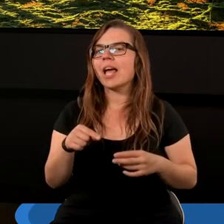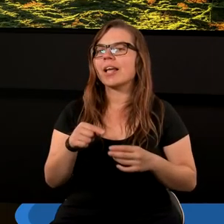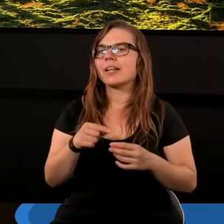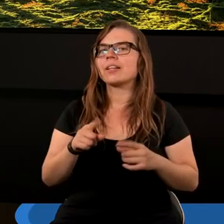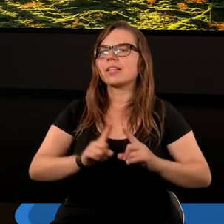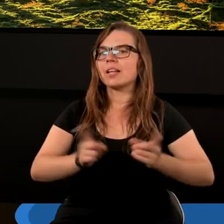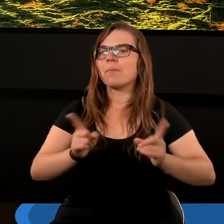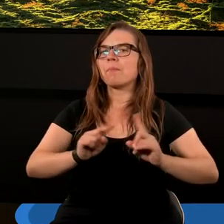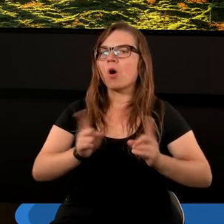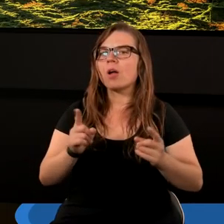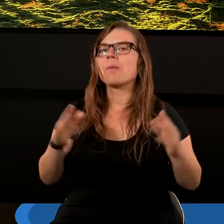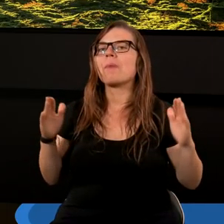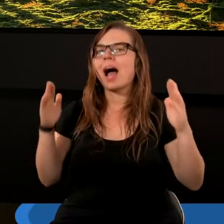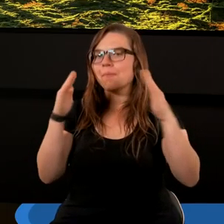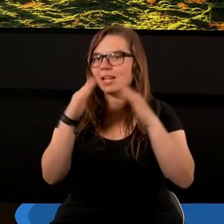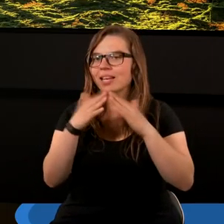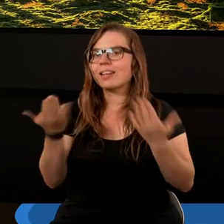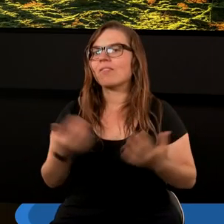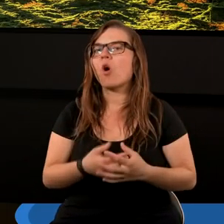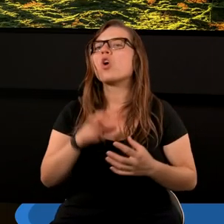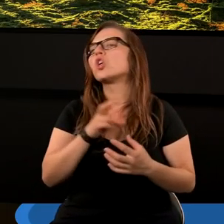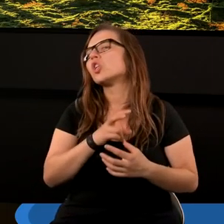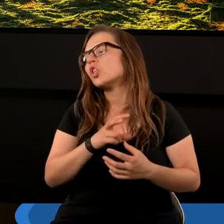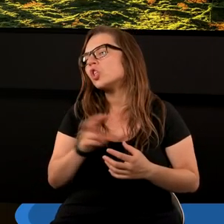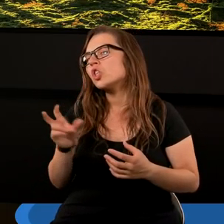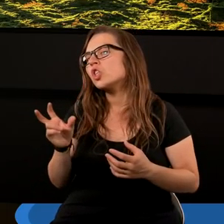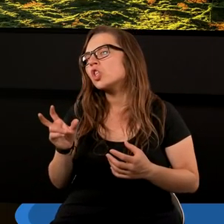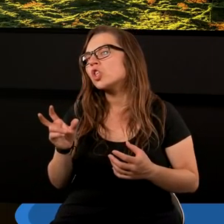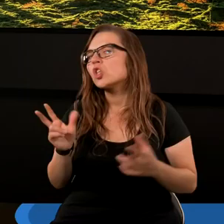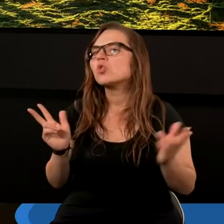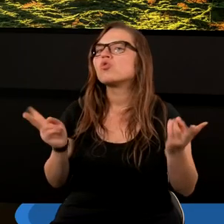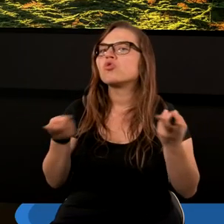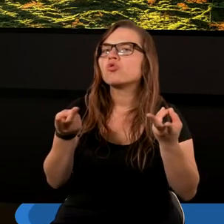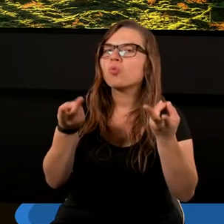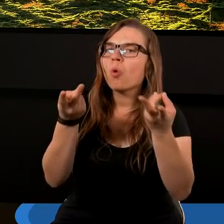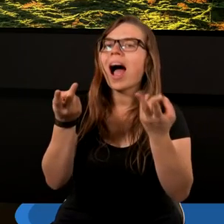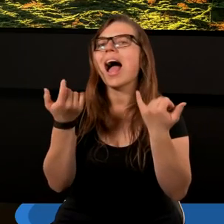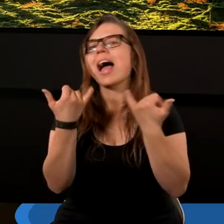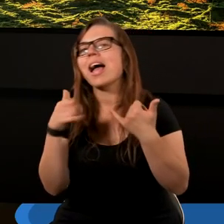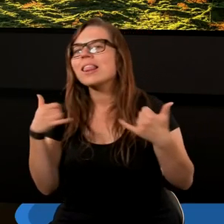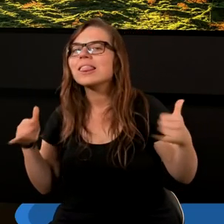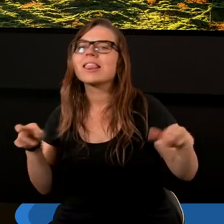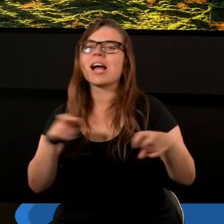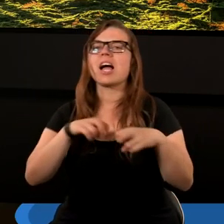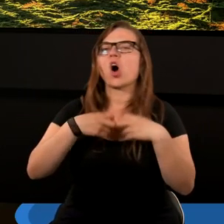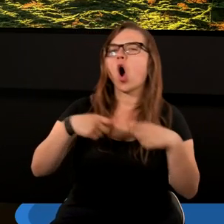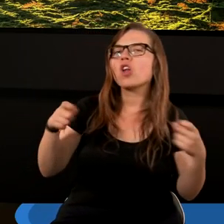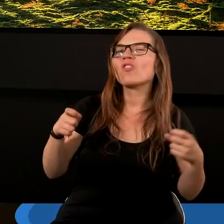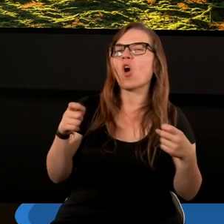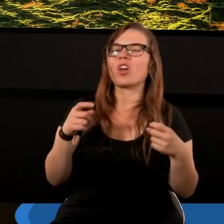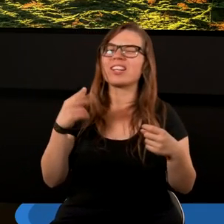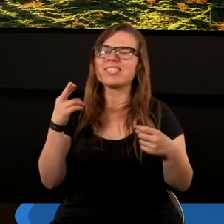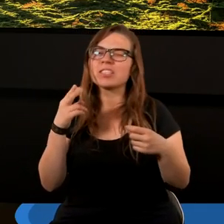symbolice papiestwo, czy szukać innego rozwiązania, czy szukać